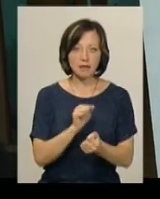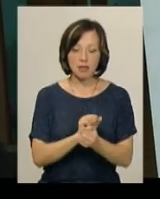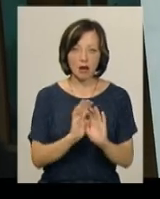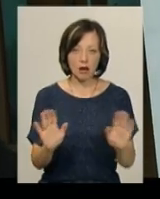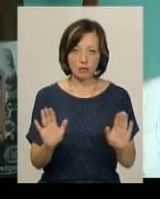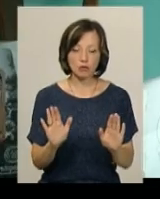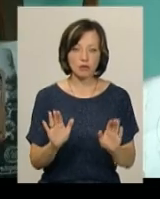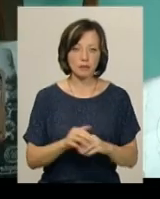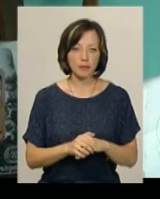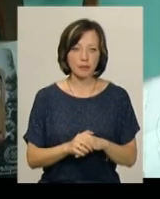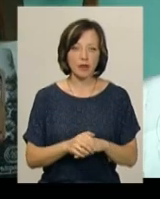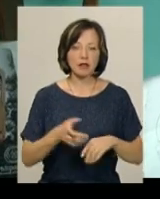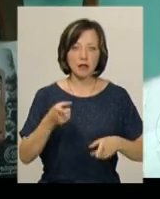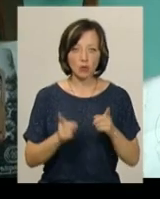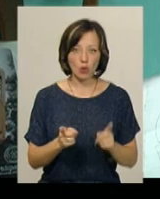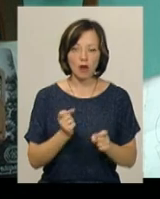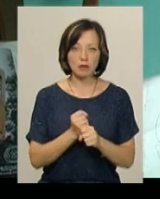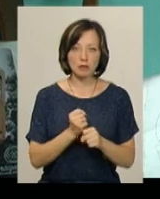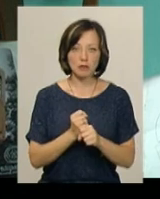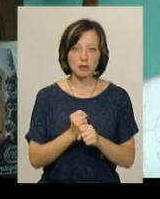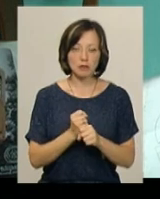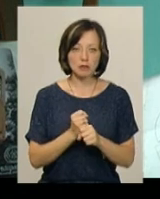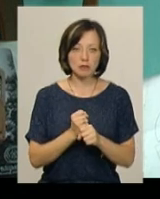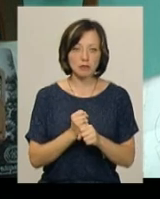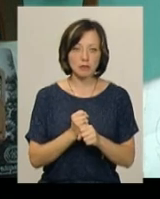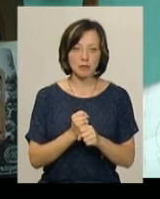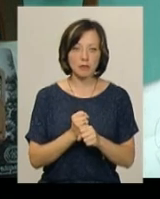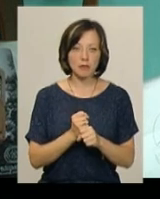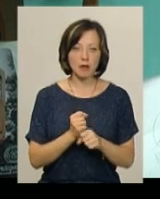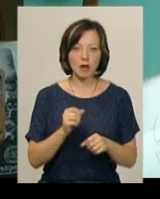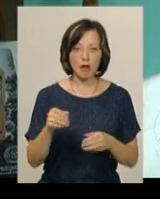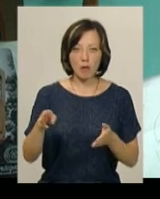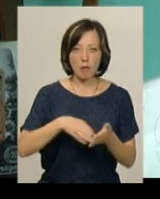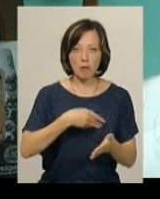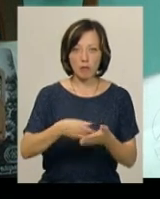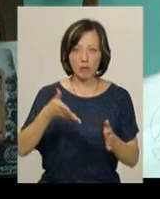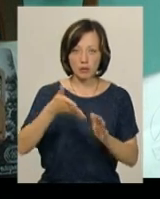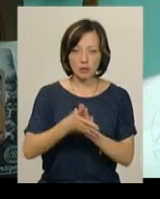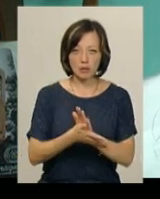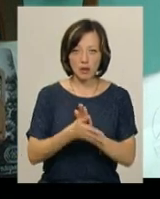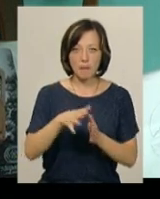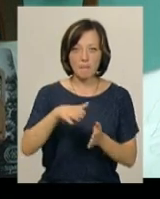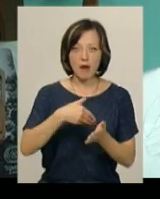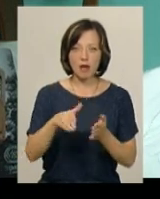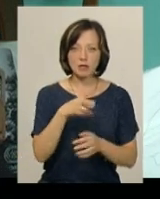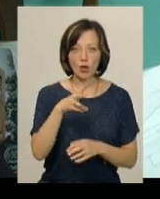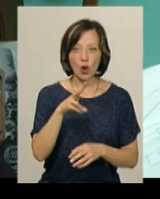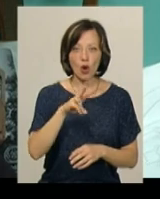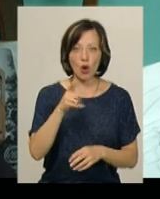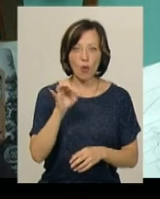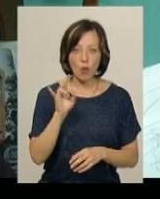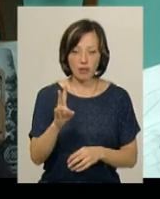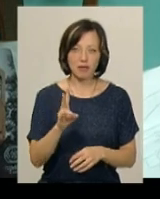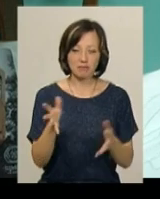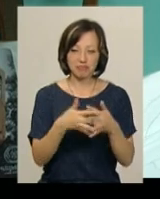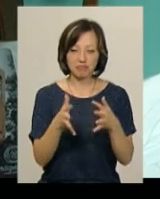Здоблені натуральними просочками. Це ляне масло, добавленням каніфолі і